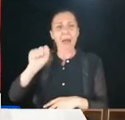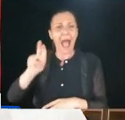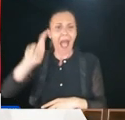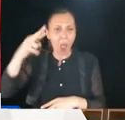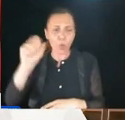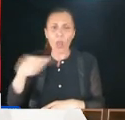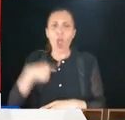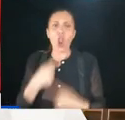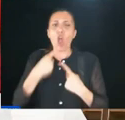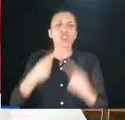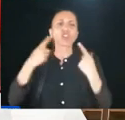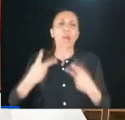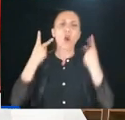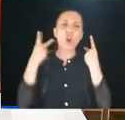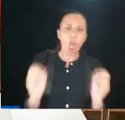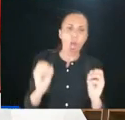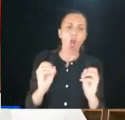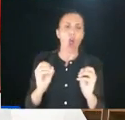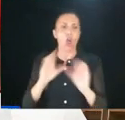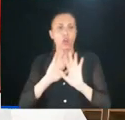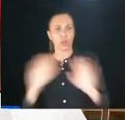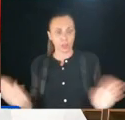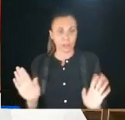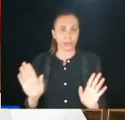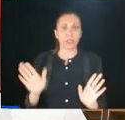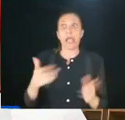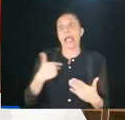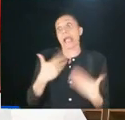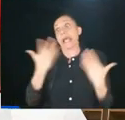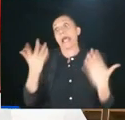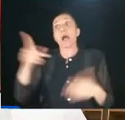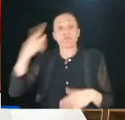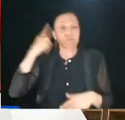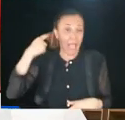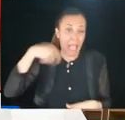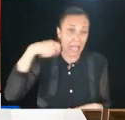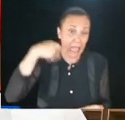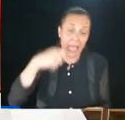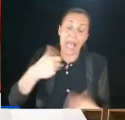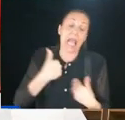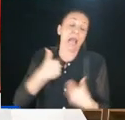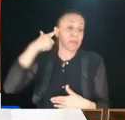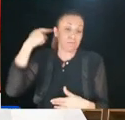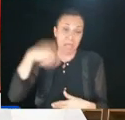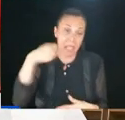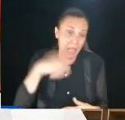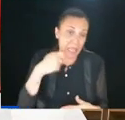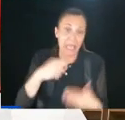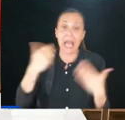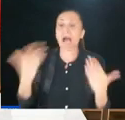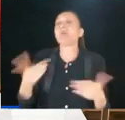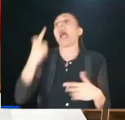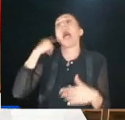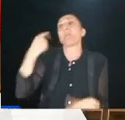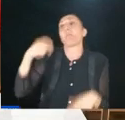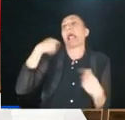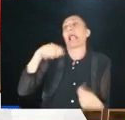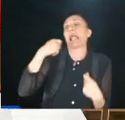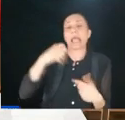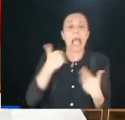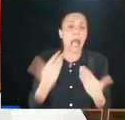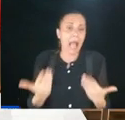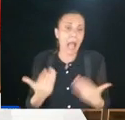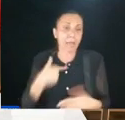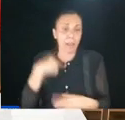Maura noi diciamo no, questo dobbiamo dire. Cioè, nel senso, mi richiami, mi richiami,